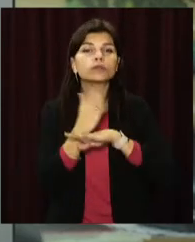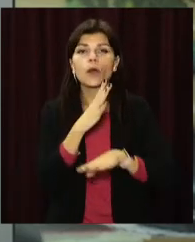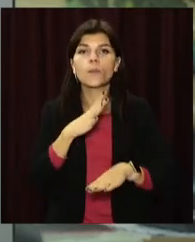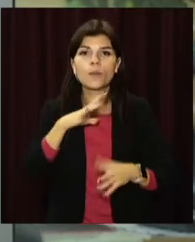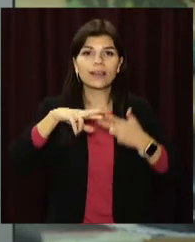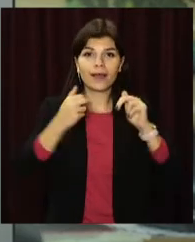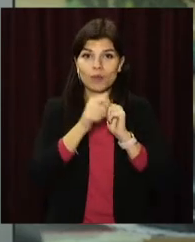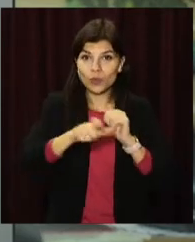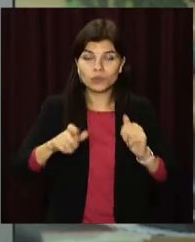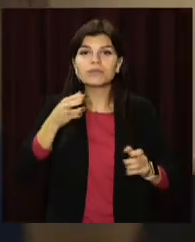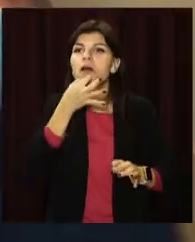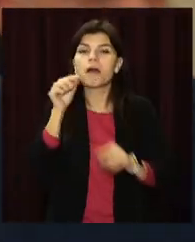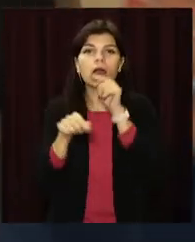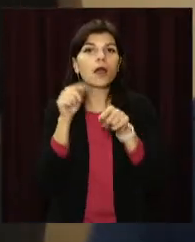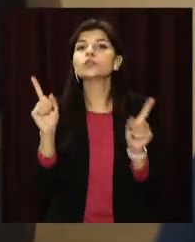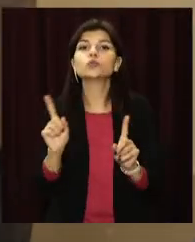– у наступному сюжеті.